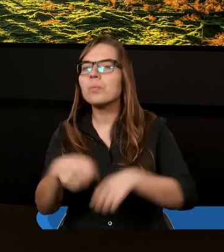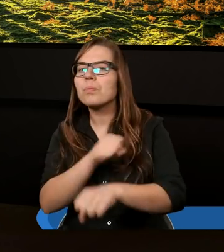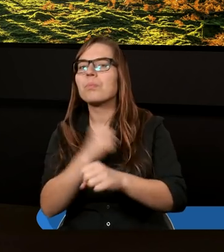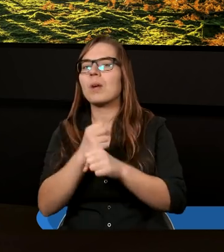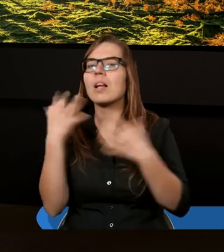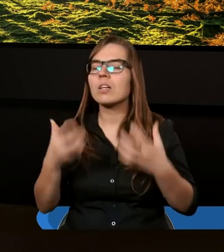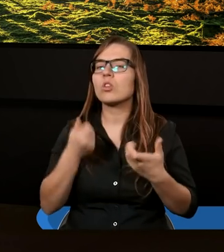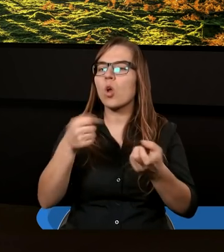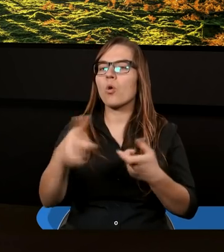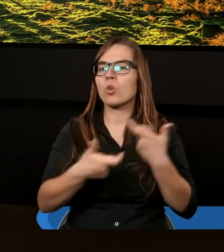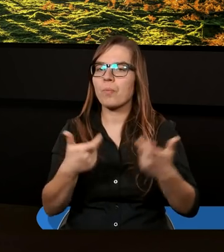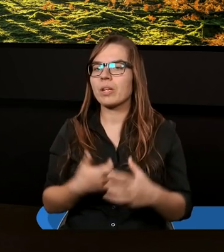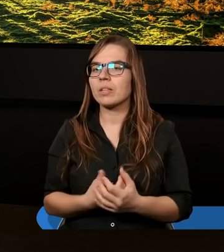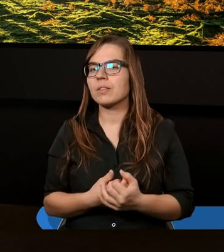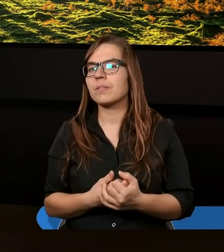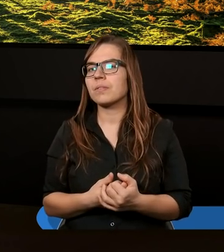celu, do jakiego dążyli.